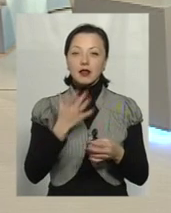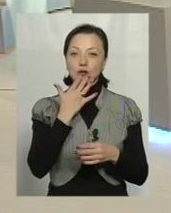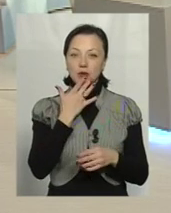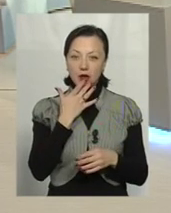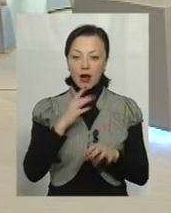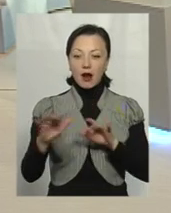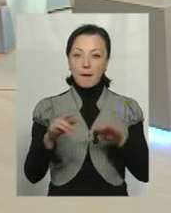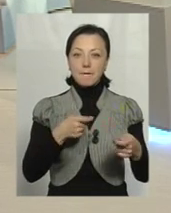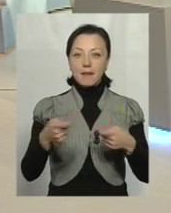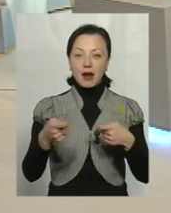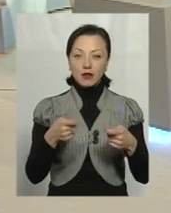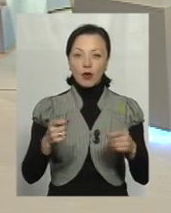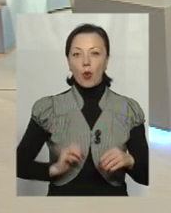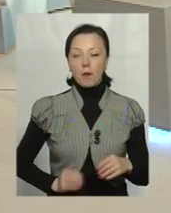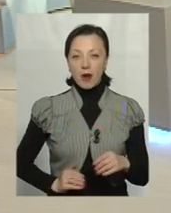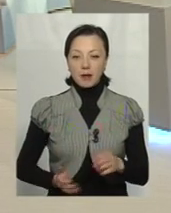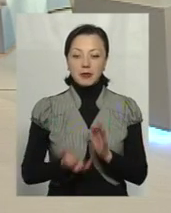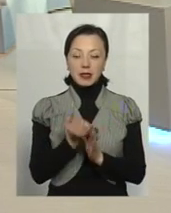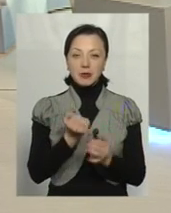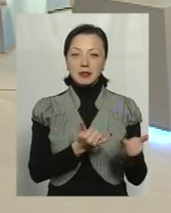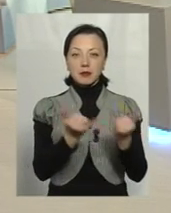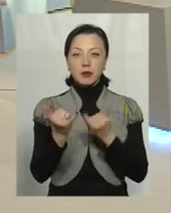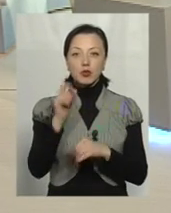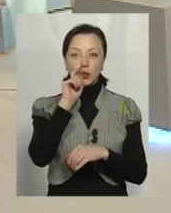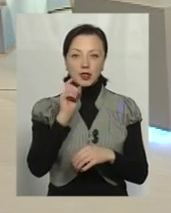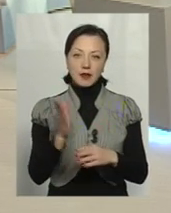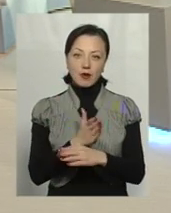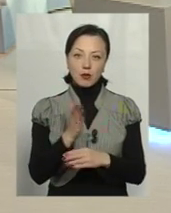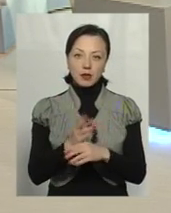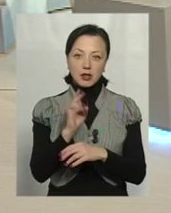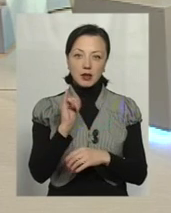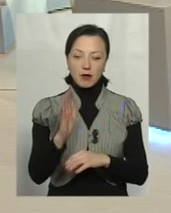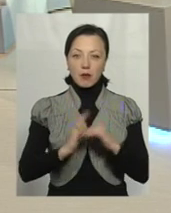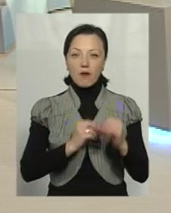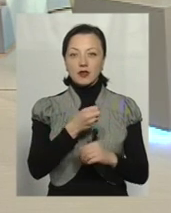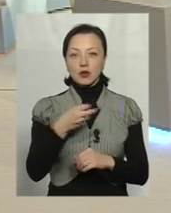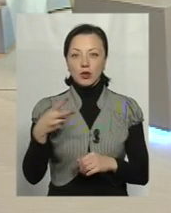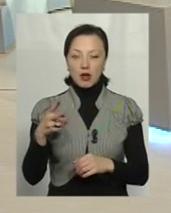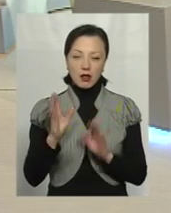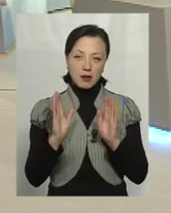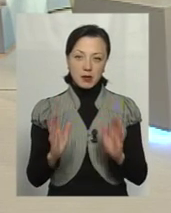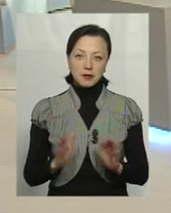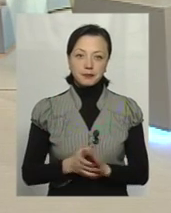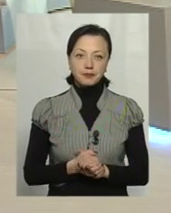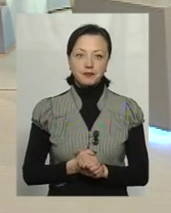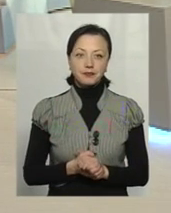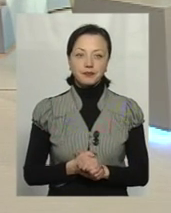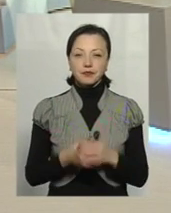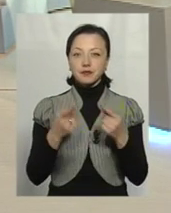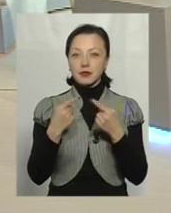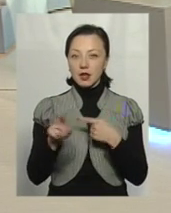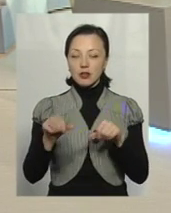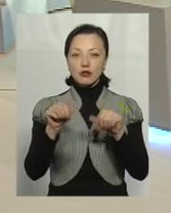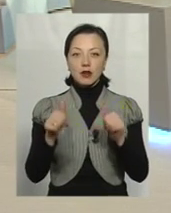підтримки і забезпечення виключно українських виробників. Професіоналами, маркетологами. Інакшого